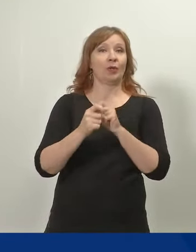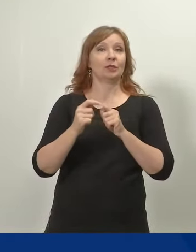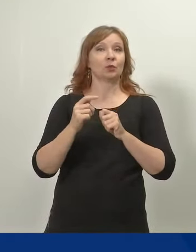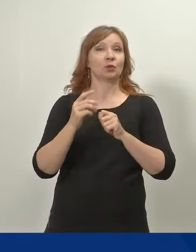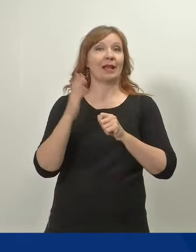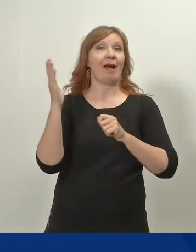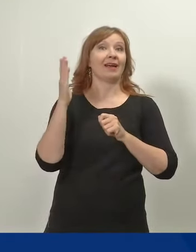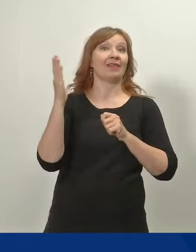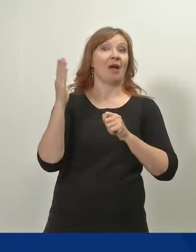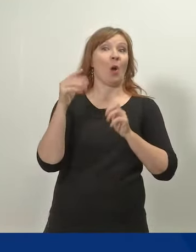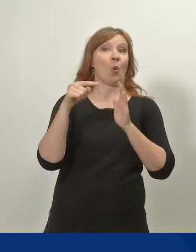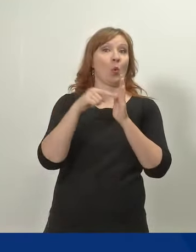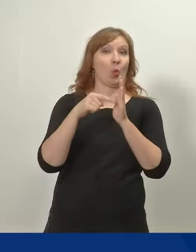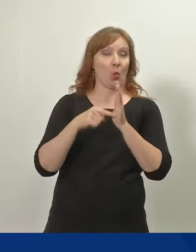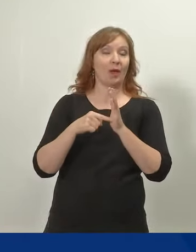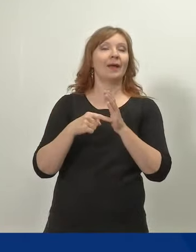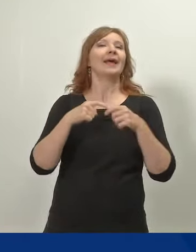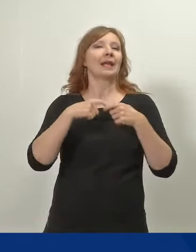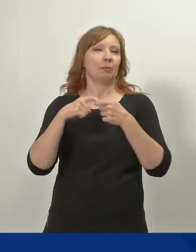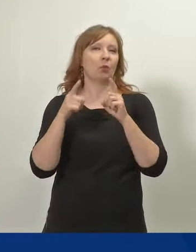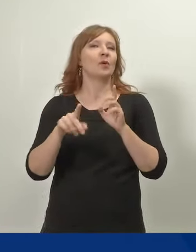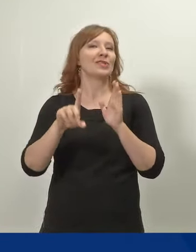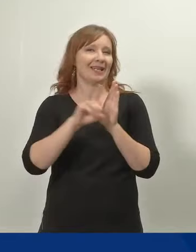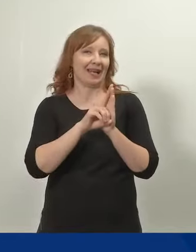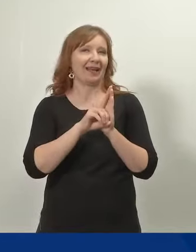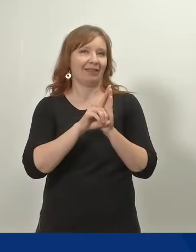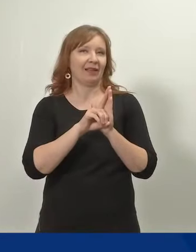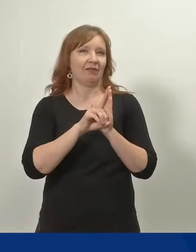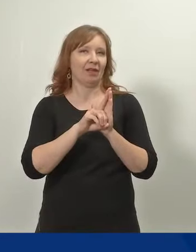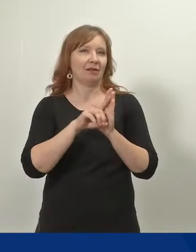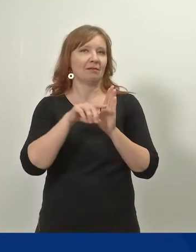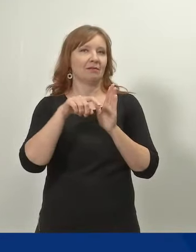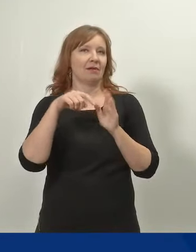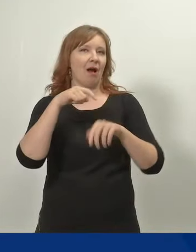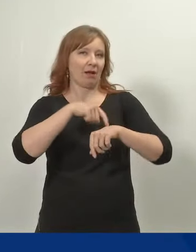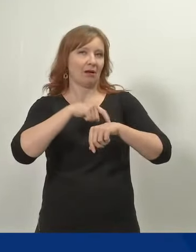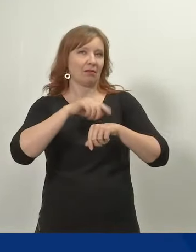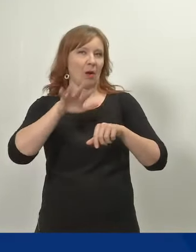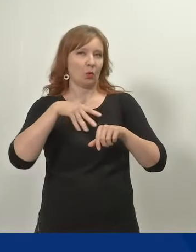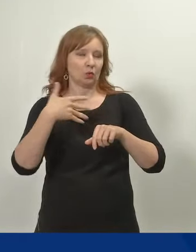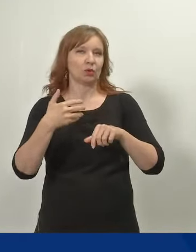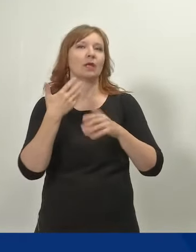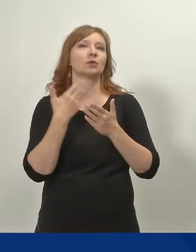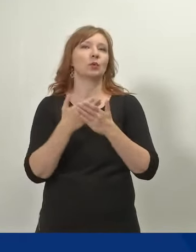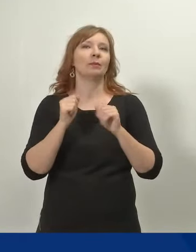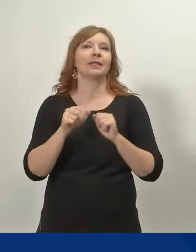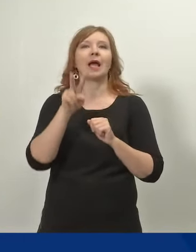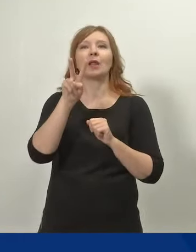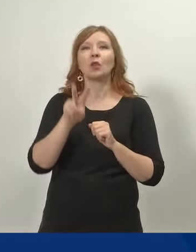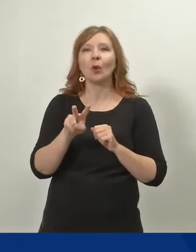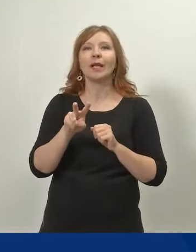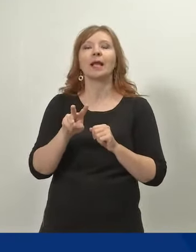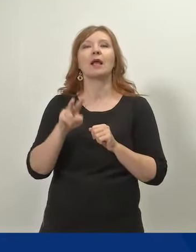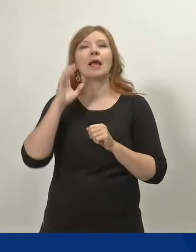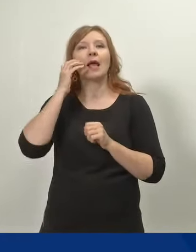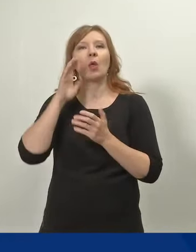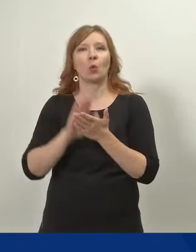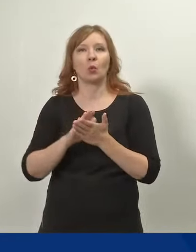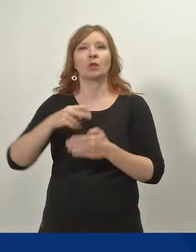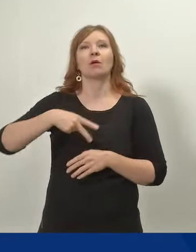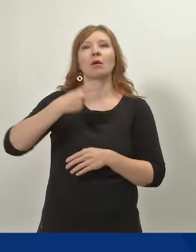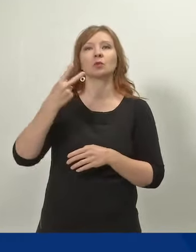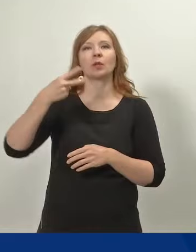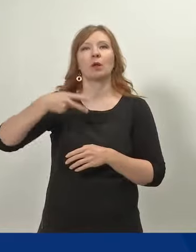riippuvainen tämän direktiivin aikataulusta, koska direktiivi täytyy olla täytäntöönpantuna 2.8.2022